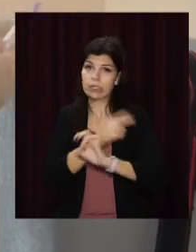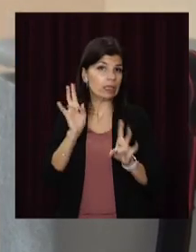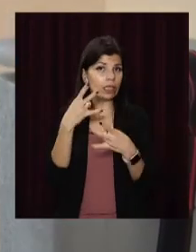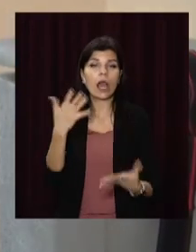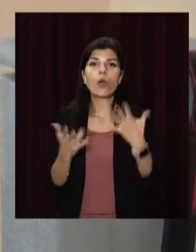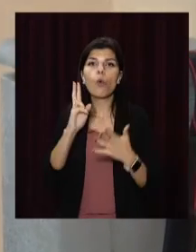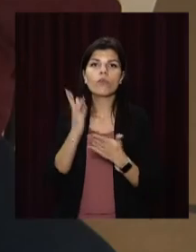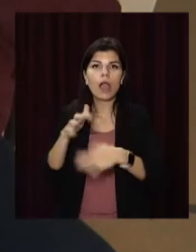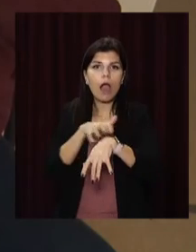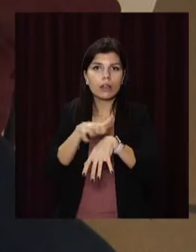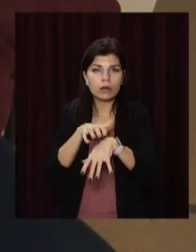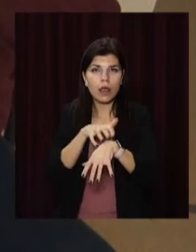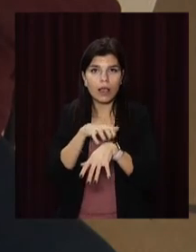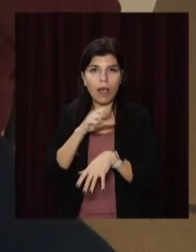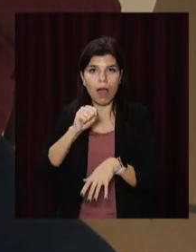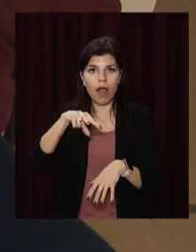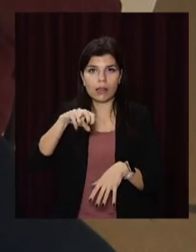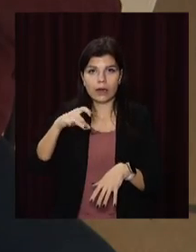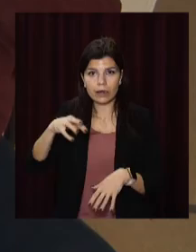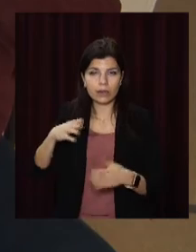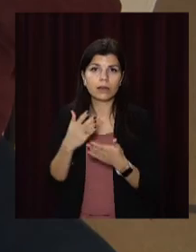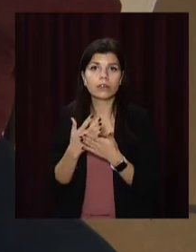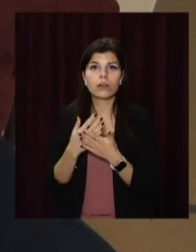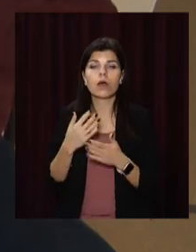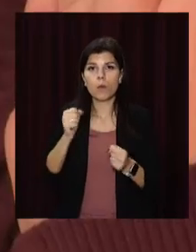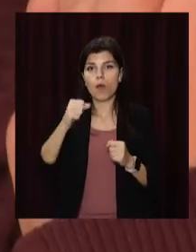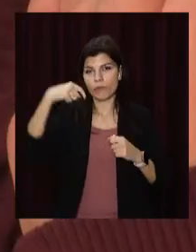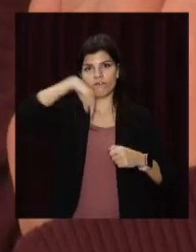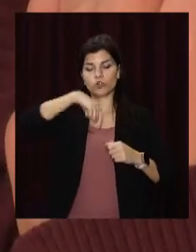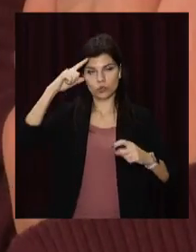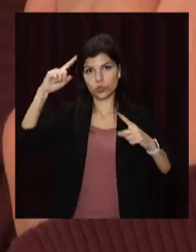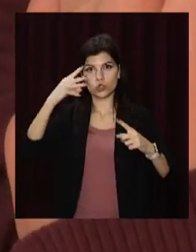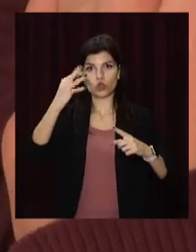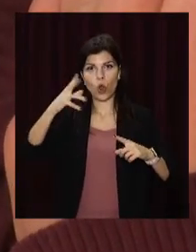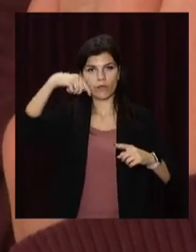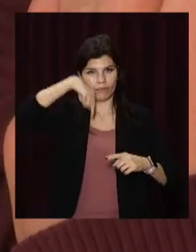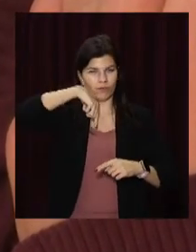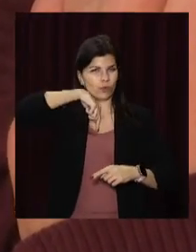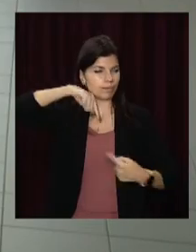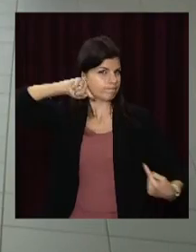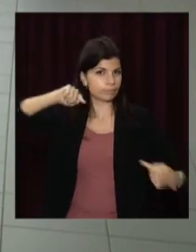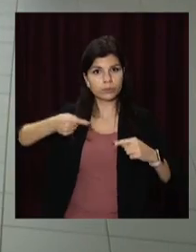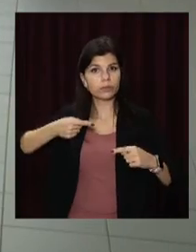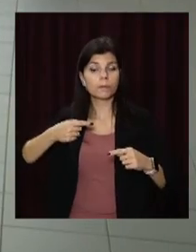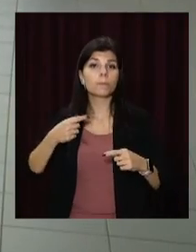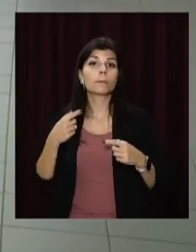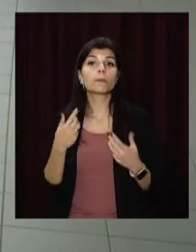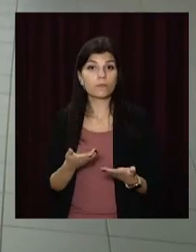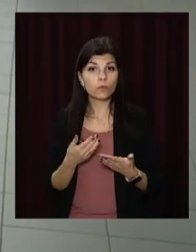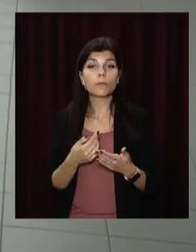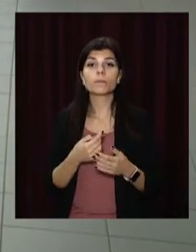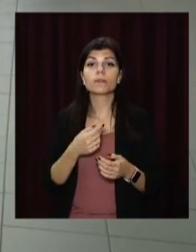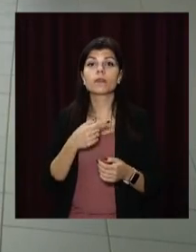алергічну реакцію на першу дозу, наприклад, анафілактичний шок. Хронічні хвороби не є протипоказанням до щеплення.